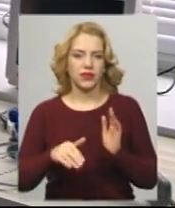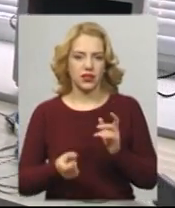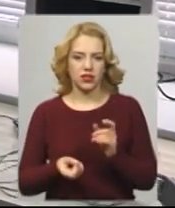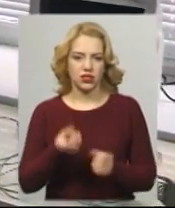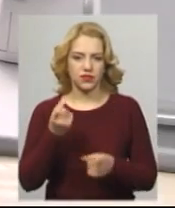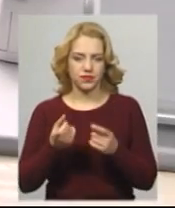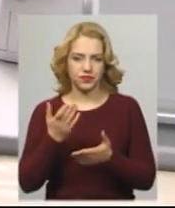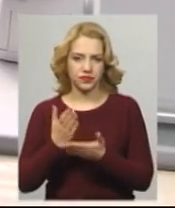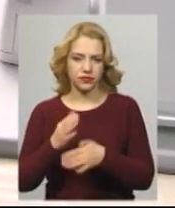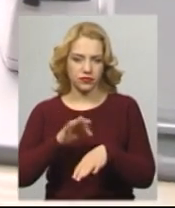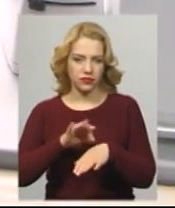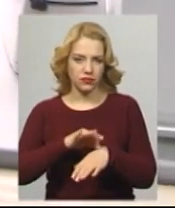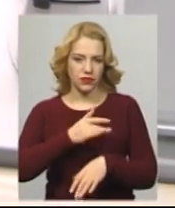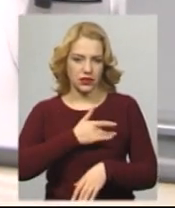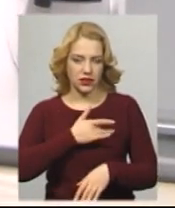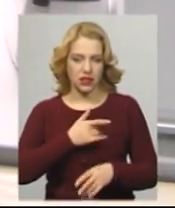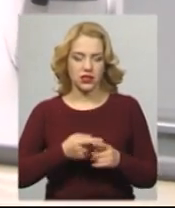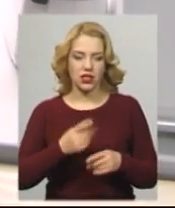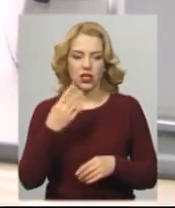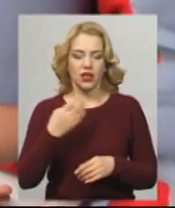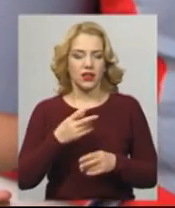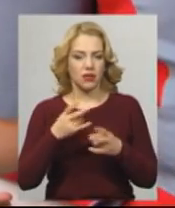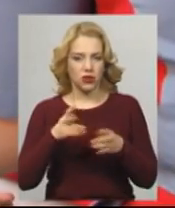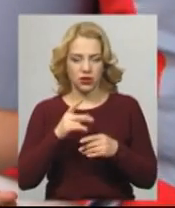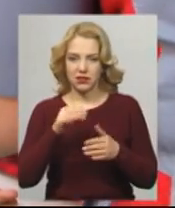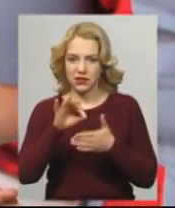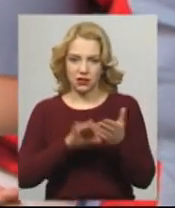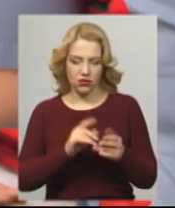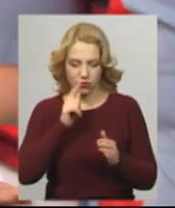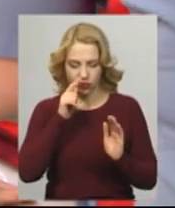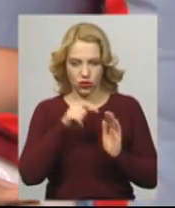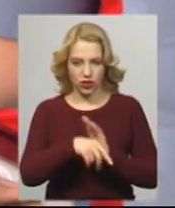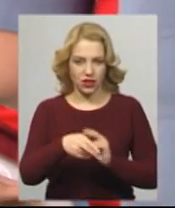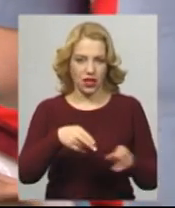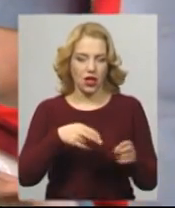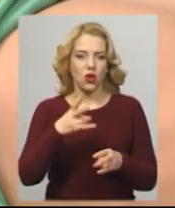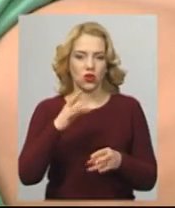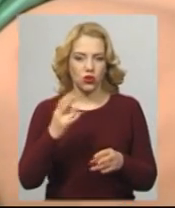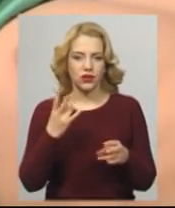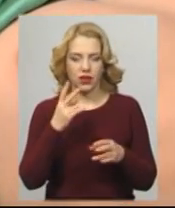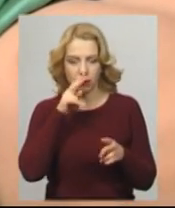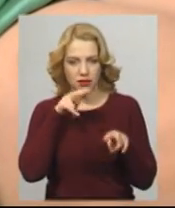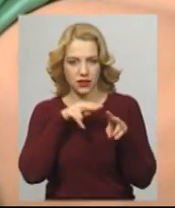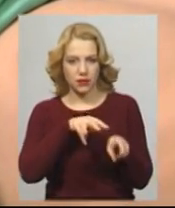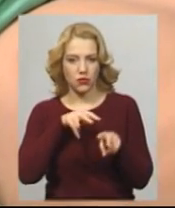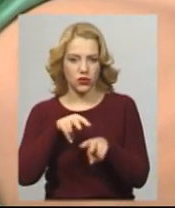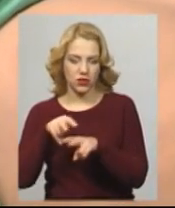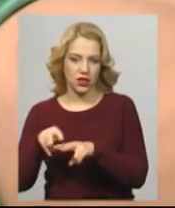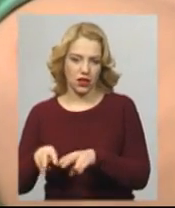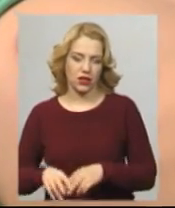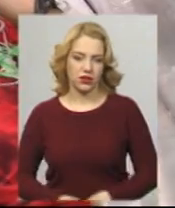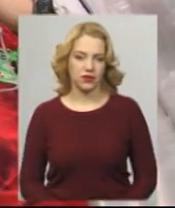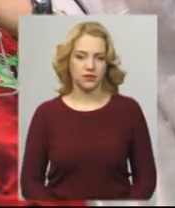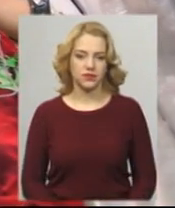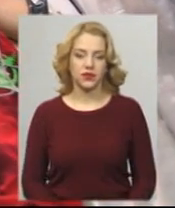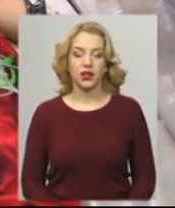оперативного втручання. Але лікар має спостерігати за станом здоров'я такої дитини, каже головний дитячий кардіоревматолог області Катерина